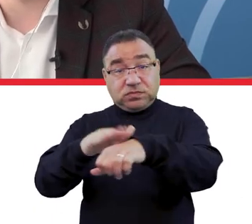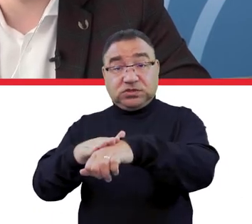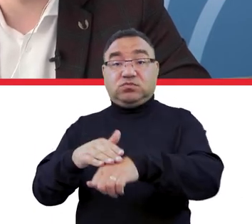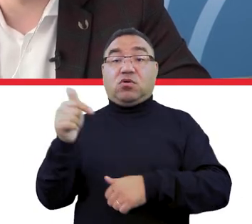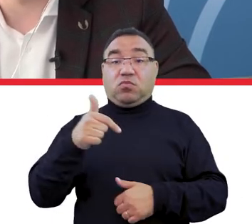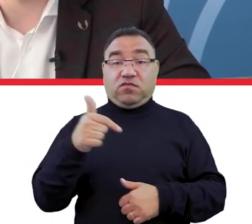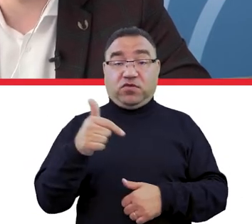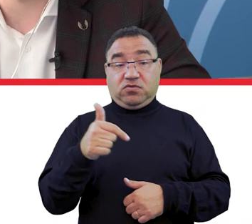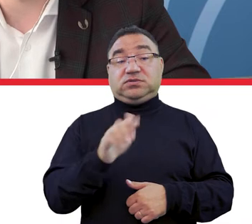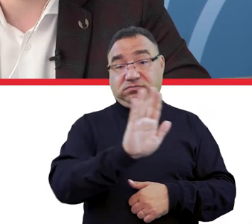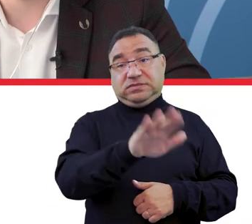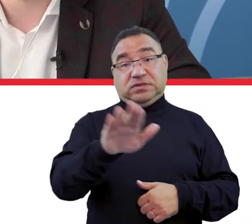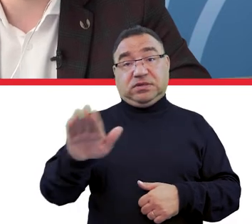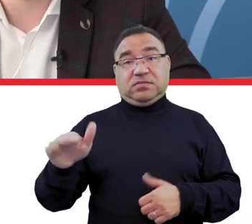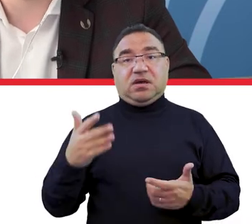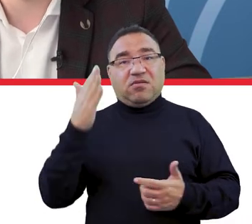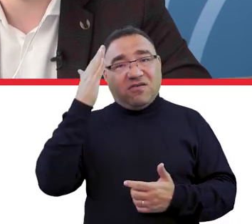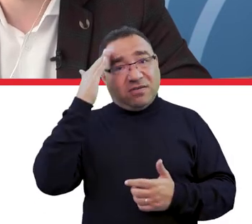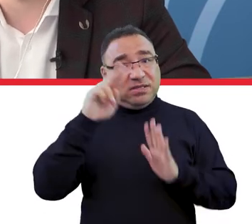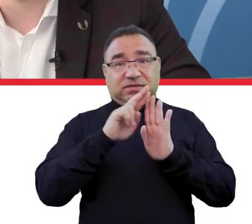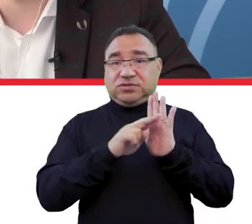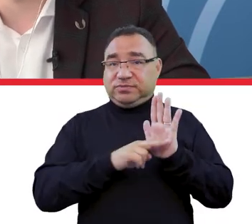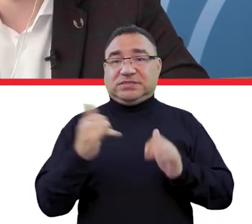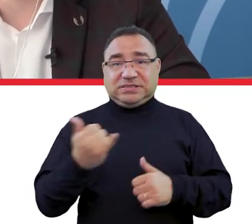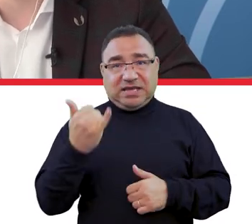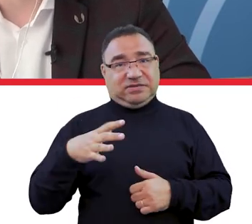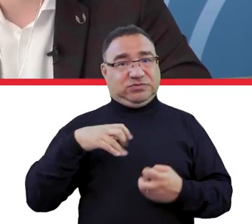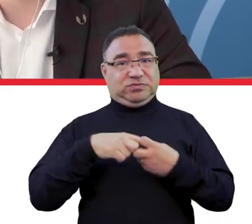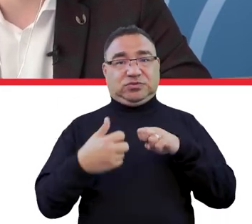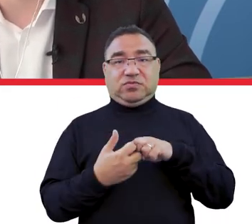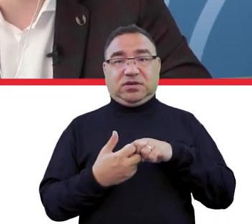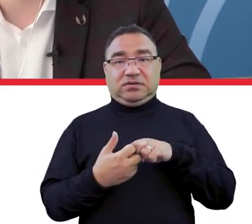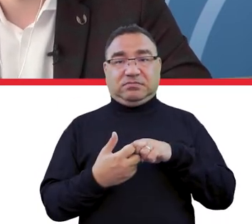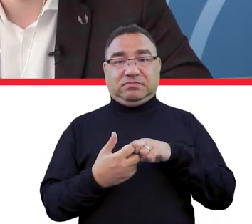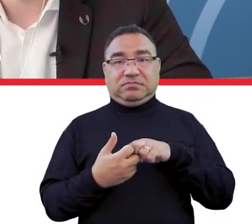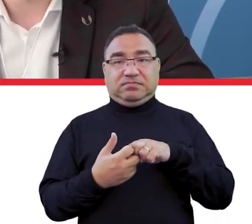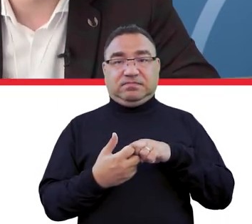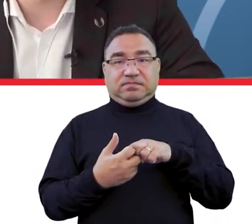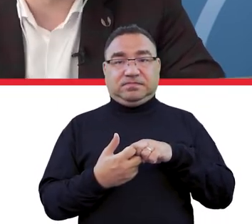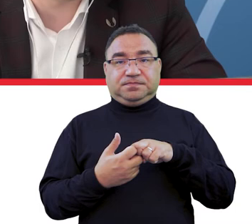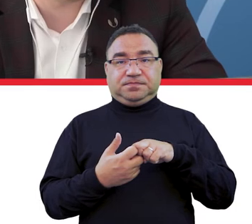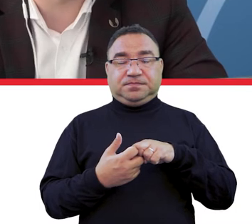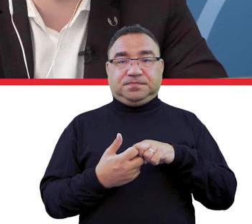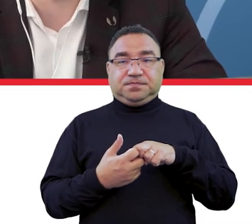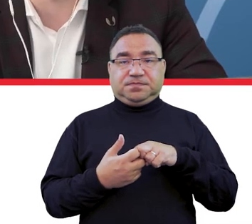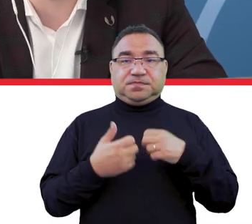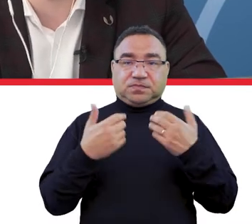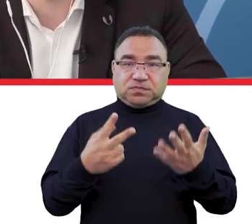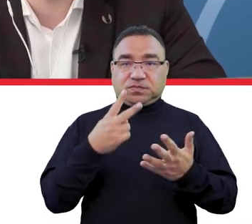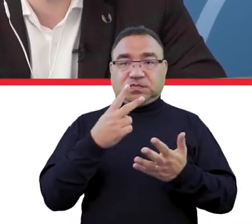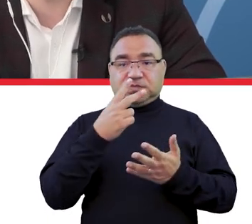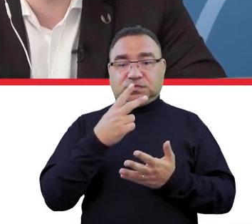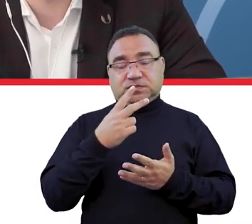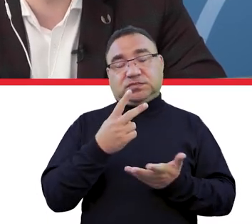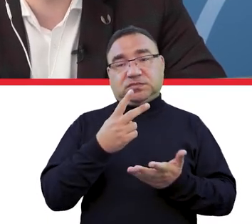obowiązek po stronie OPS-ów jest, bo wiemy, że ten przepis zawsze był problematyczny w kontekście spraw socjalnych. za